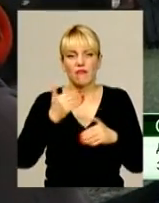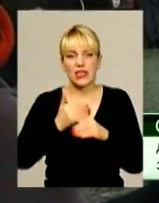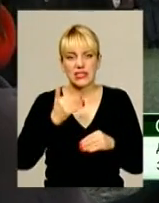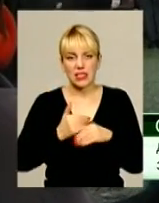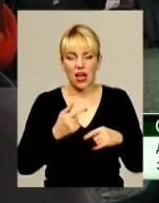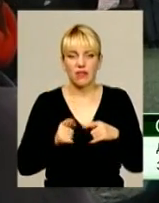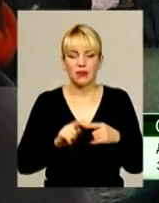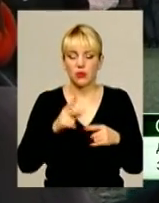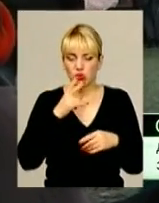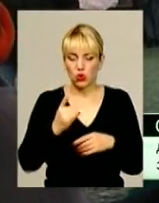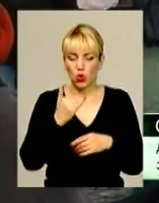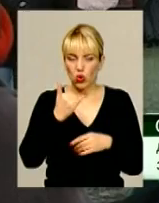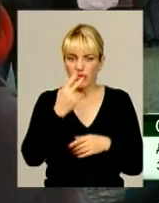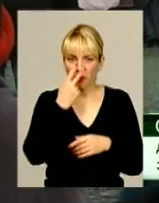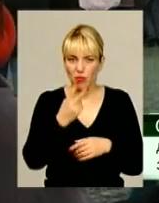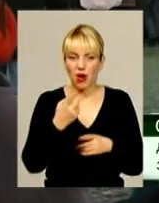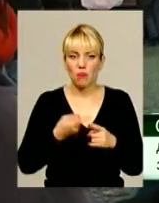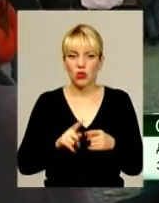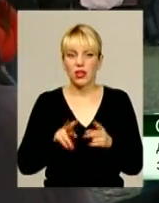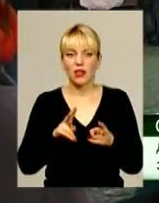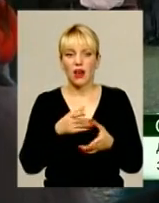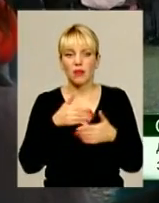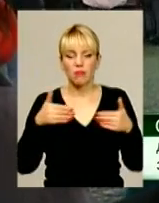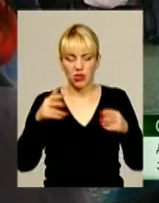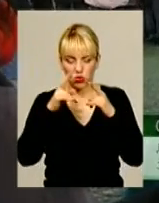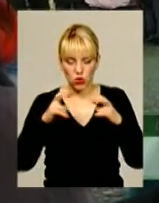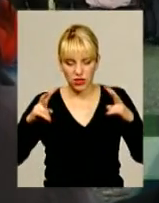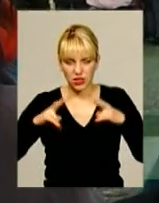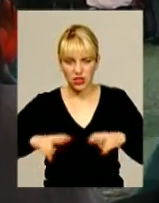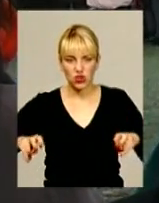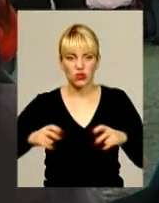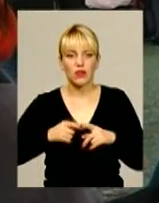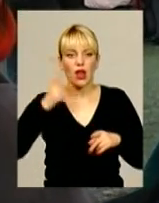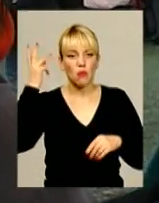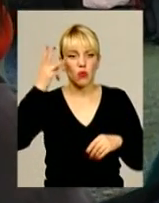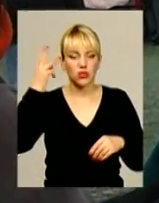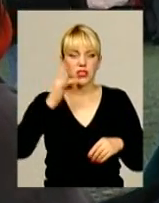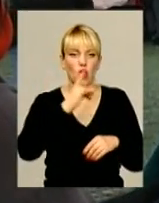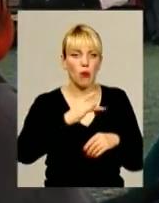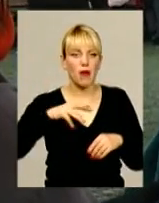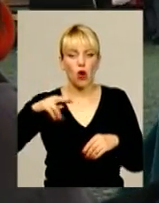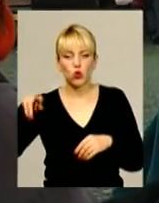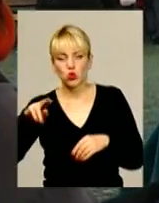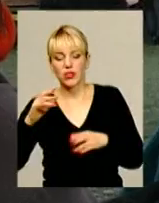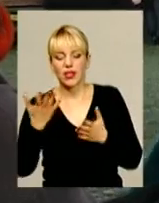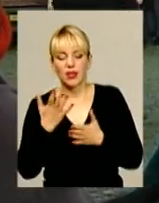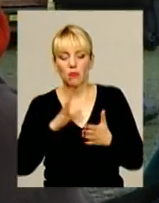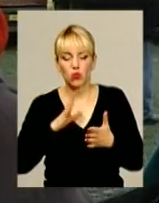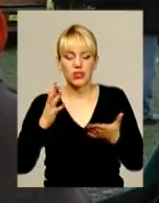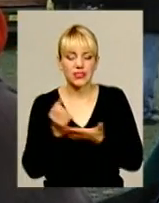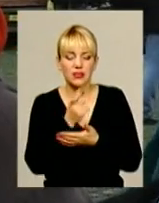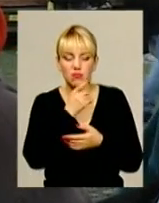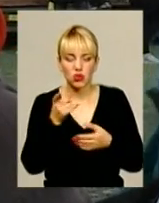побачимо про те, як ми досліджували подільський Ромео і Джуліету, які були знайдені під час розкопок на території